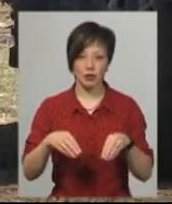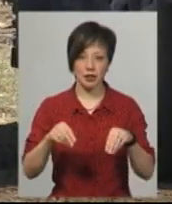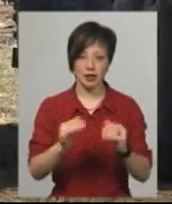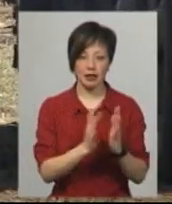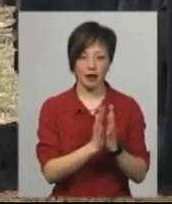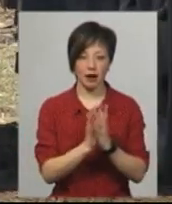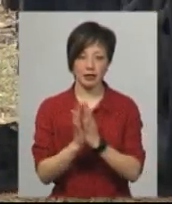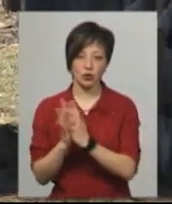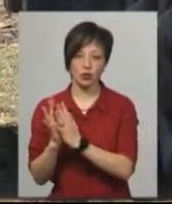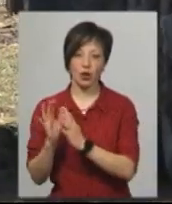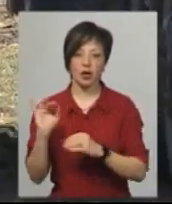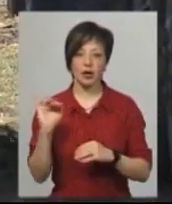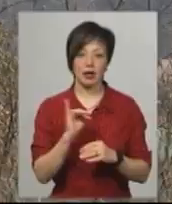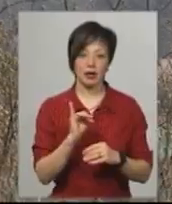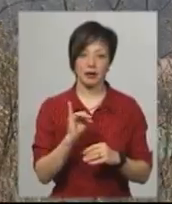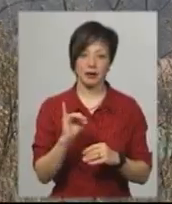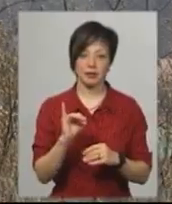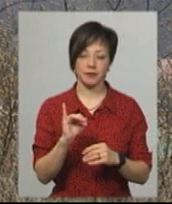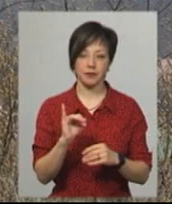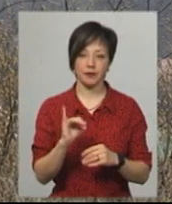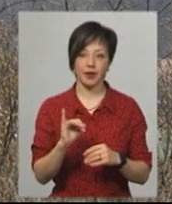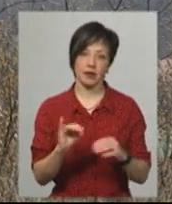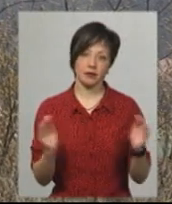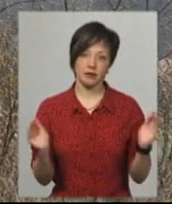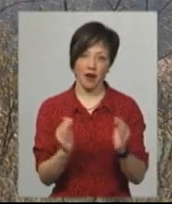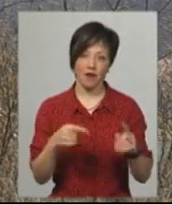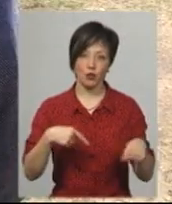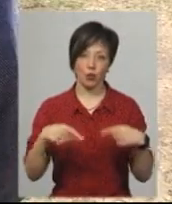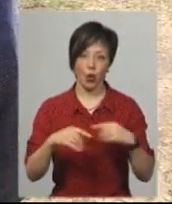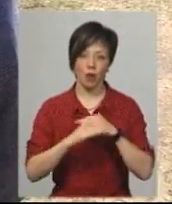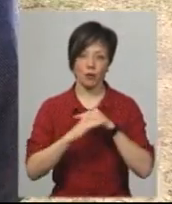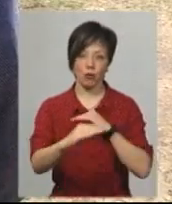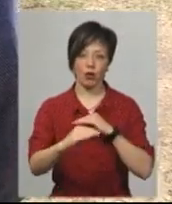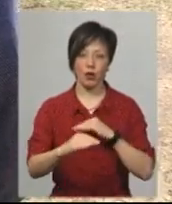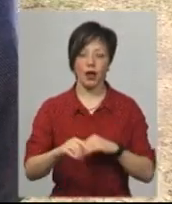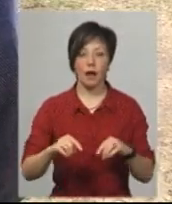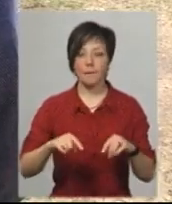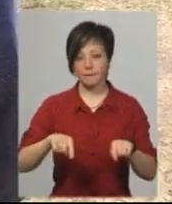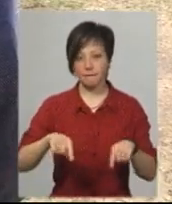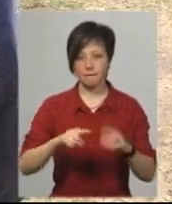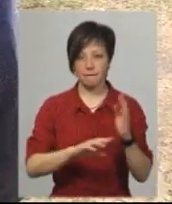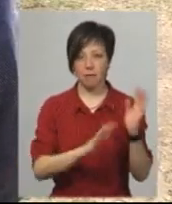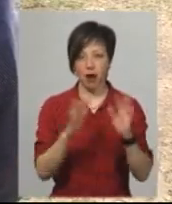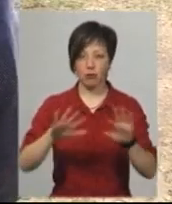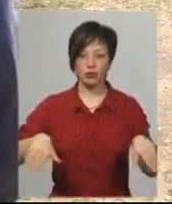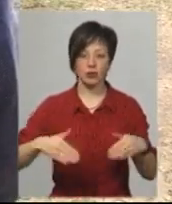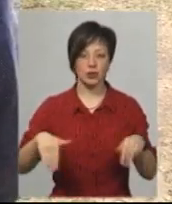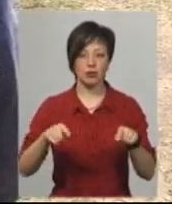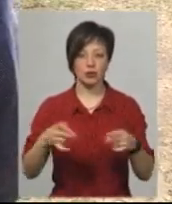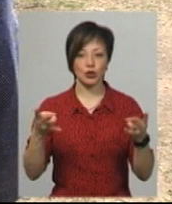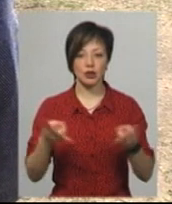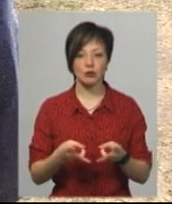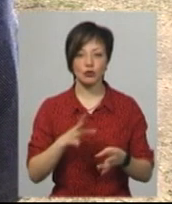травичку і розбити невеличке футбольне поле. Парк доволі таки пустий і тут потрібно,